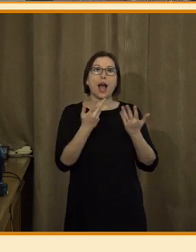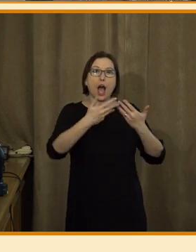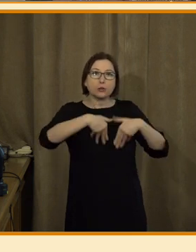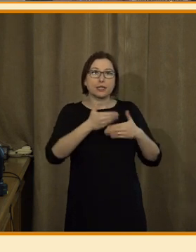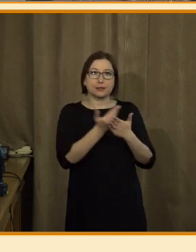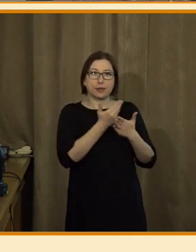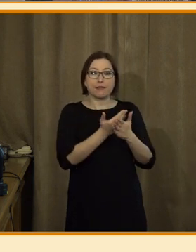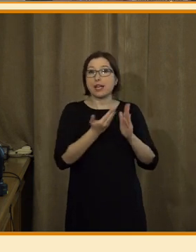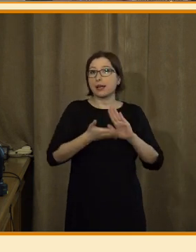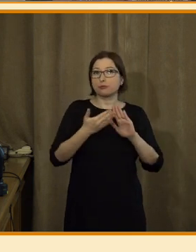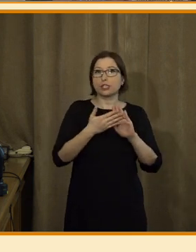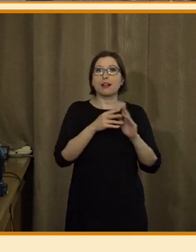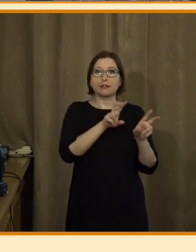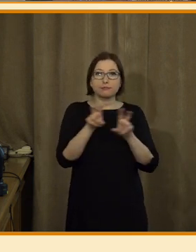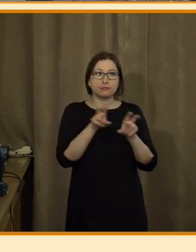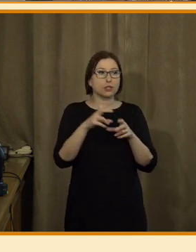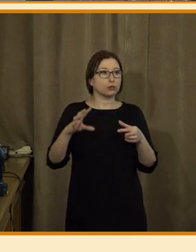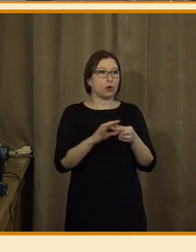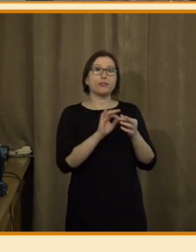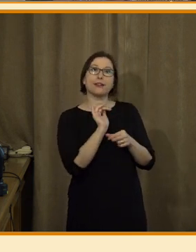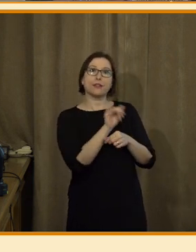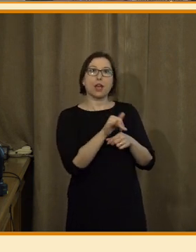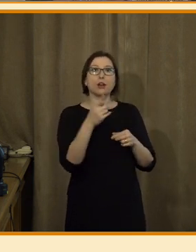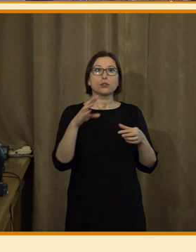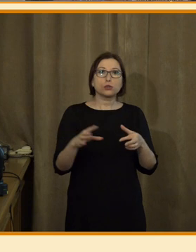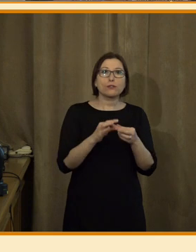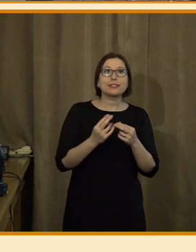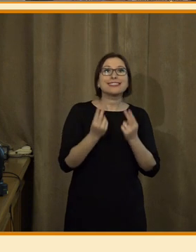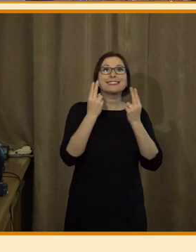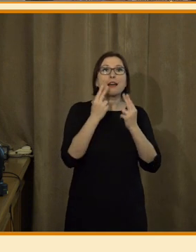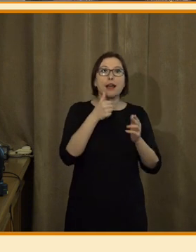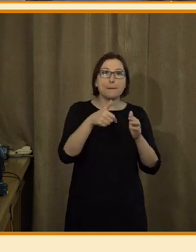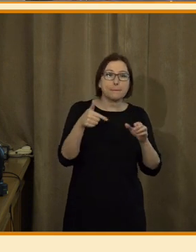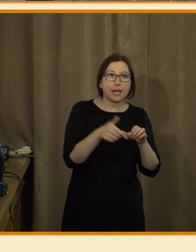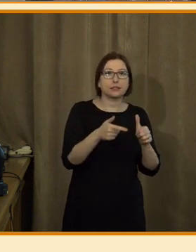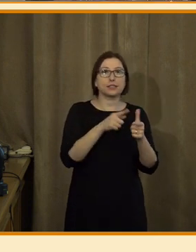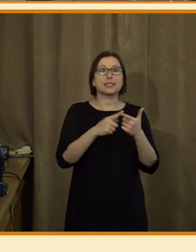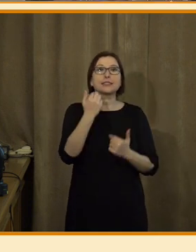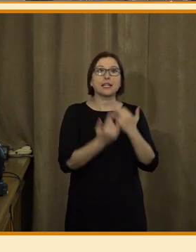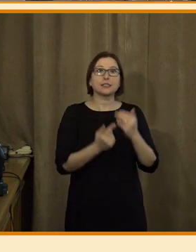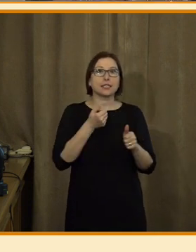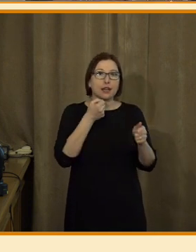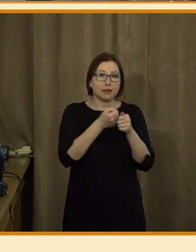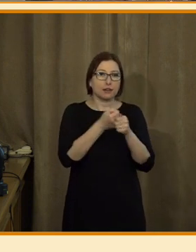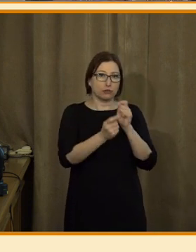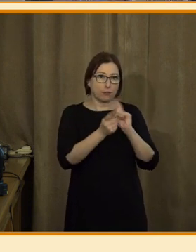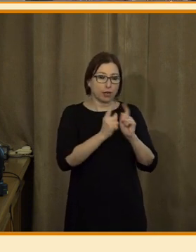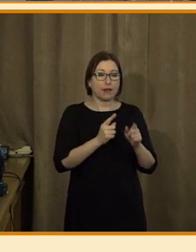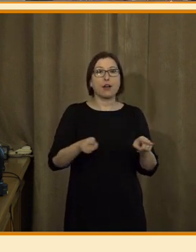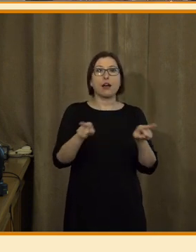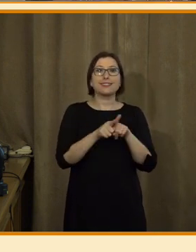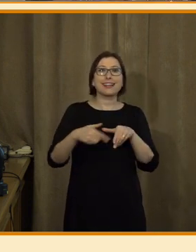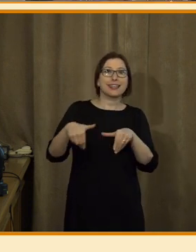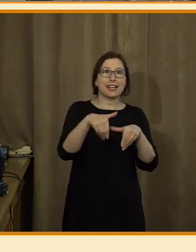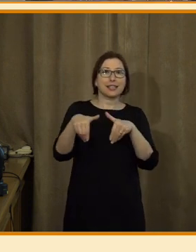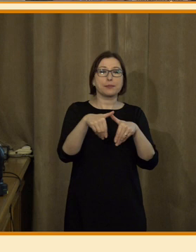zpracovávána do textů data o cenách benzínu, o statistikách dopravních nehod, teď nově o nezaměstnanosti